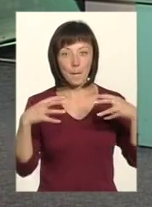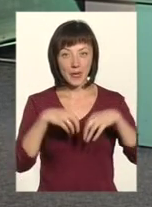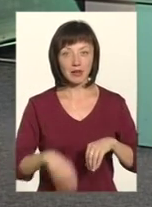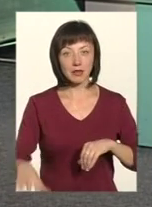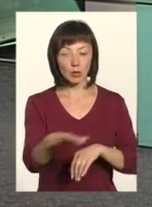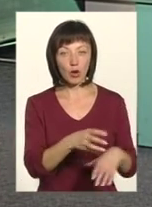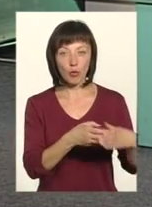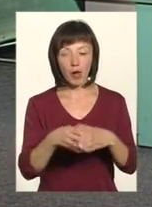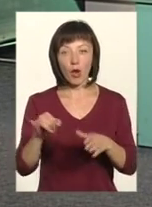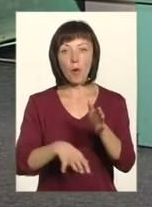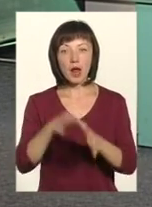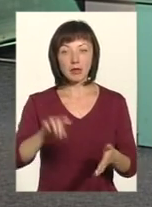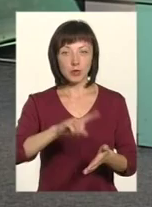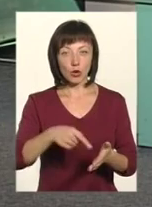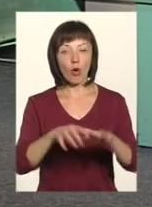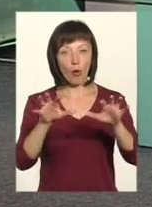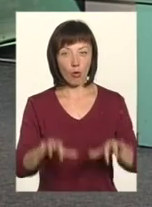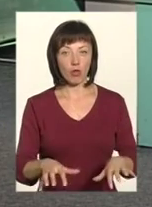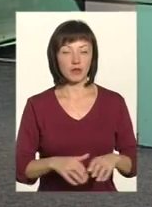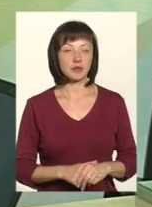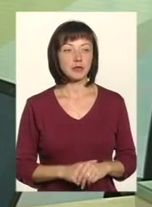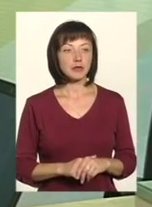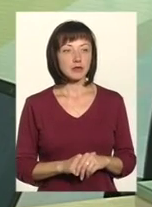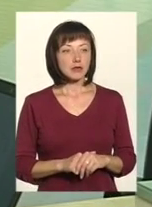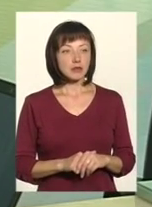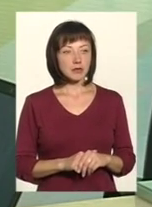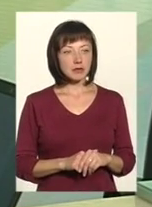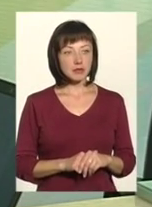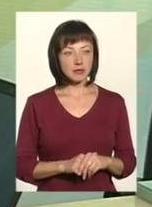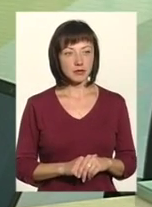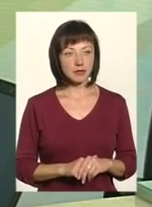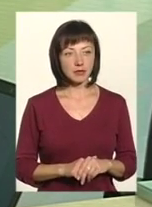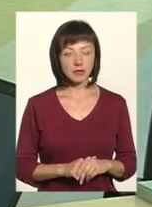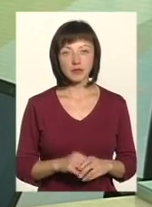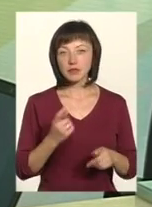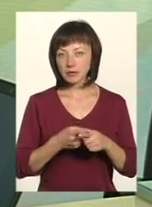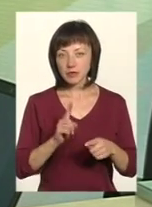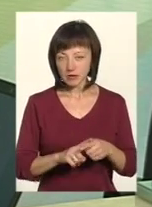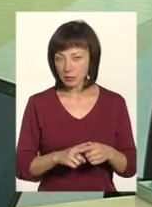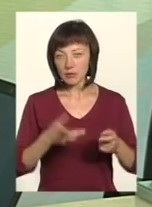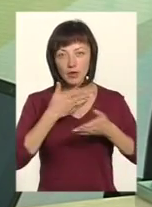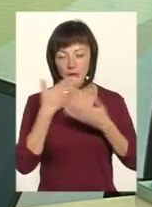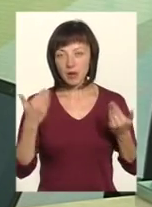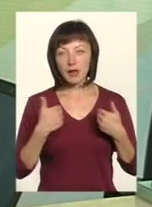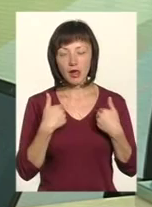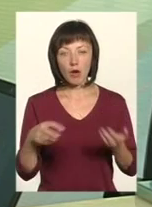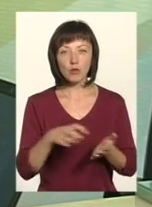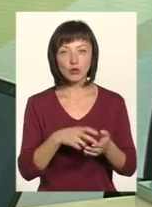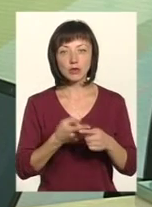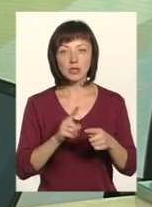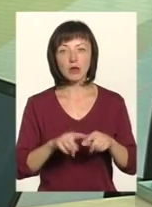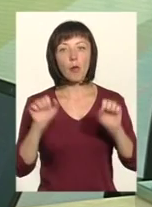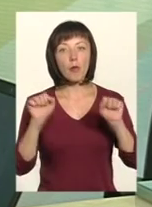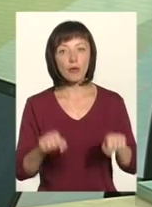територіальної громади і обрати міського голову об'єднаної територіальної громади. Оскільки цього немає, я боюсь, що це може